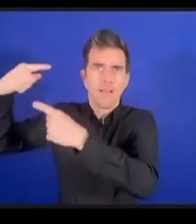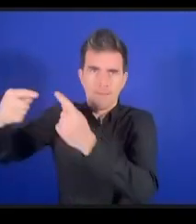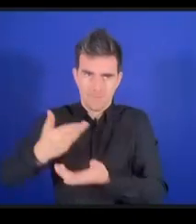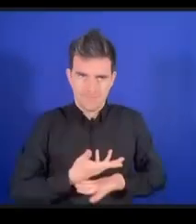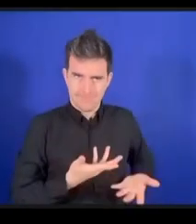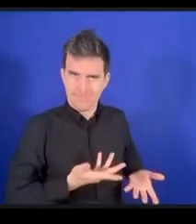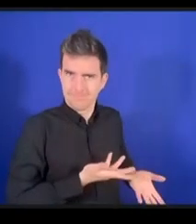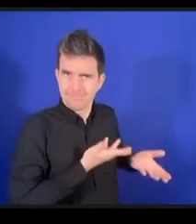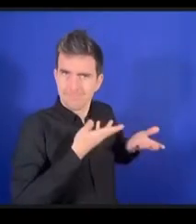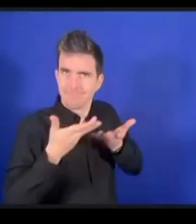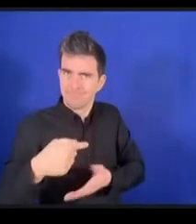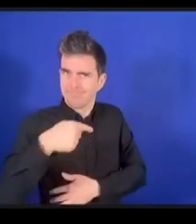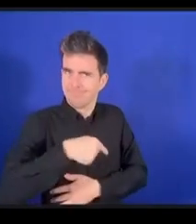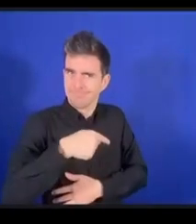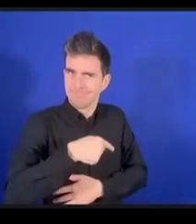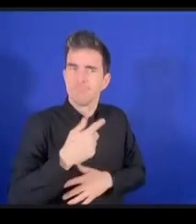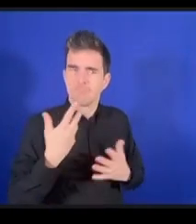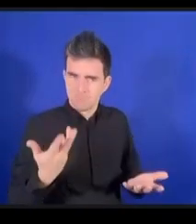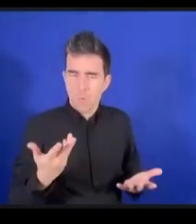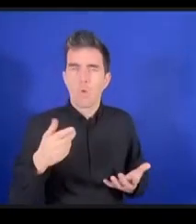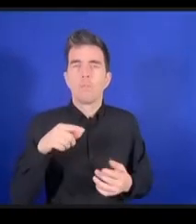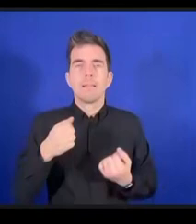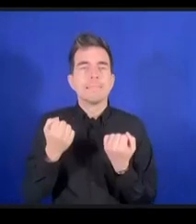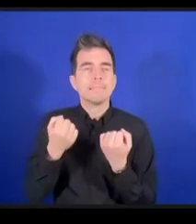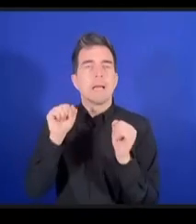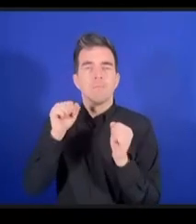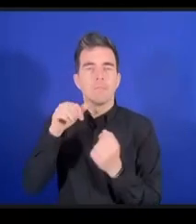pour l'avenir Mohamed